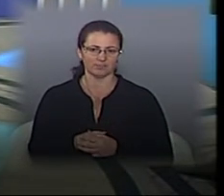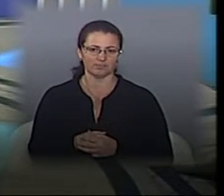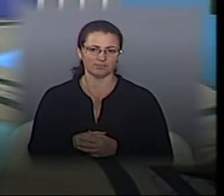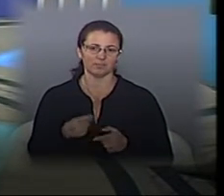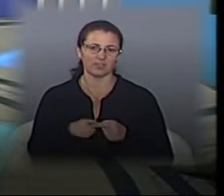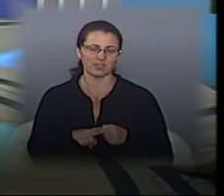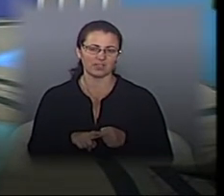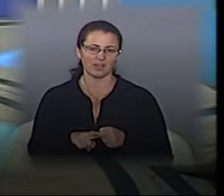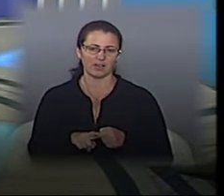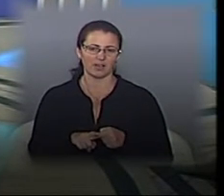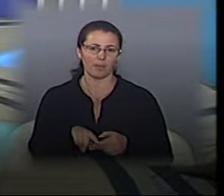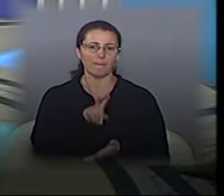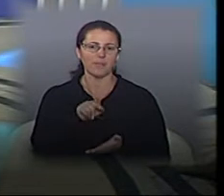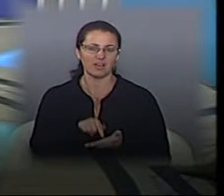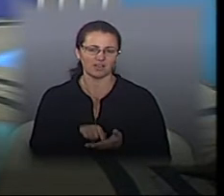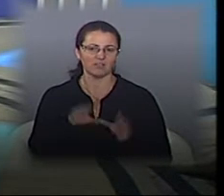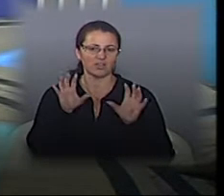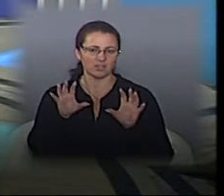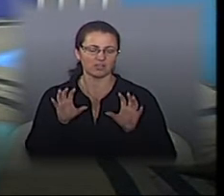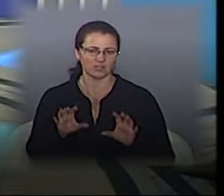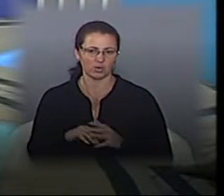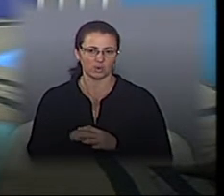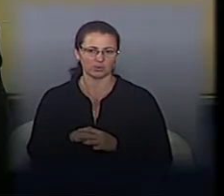на жаль, це є питання законодавства.